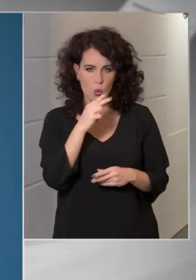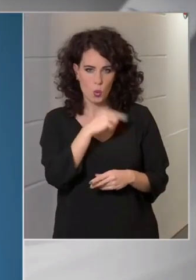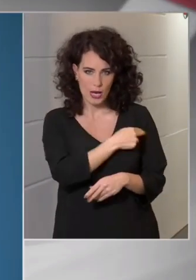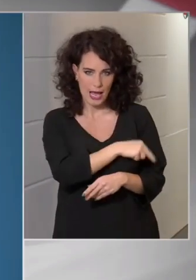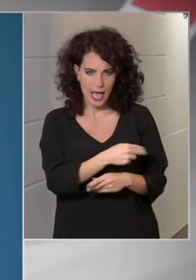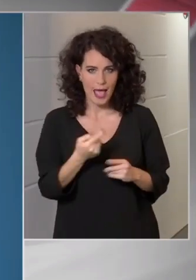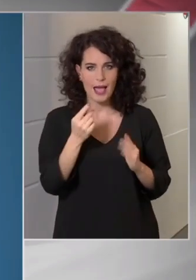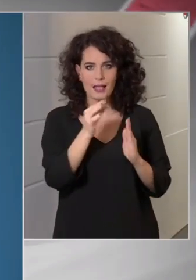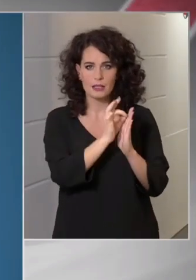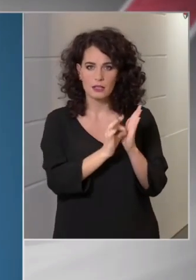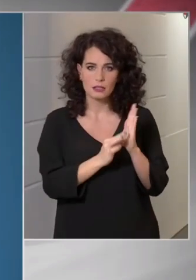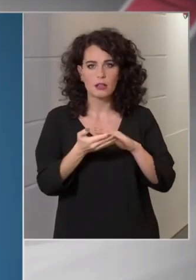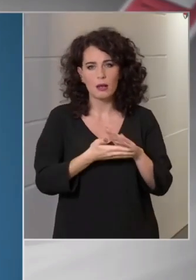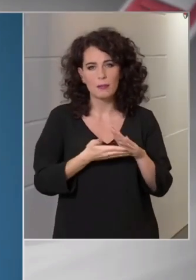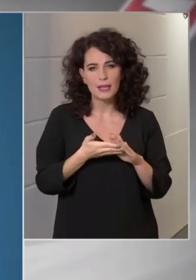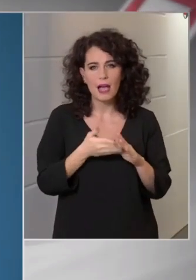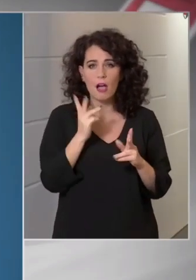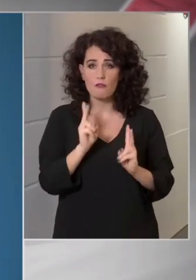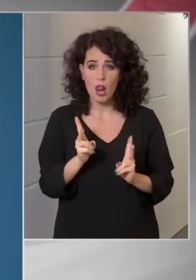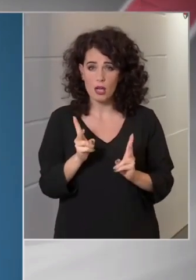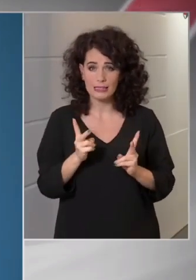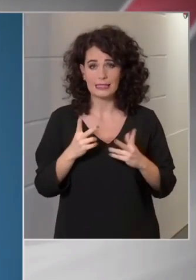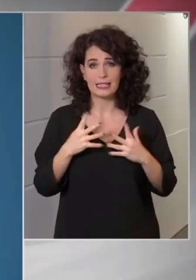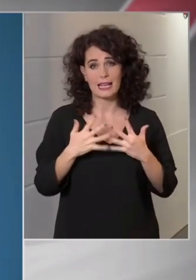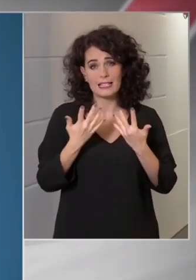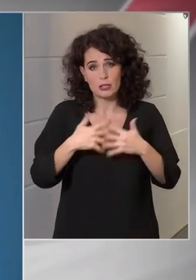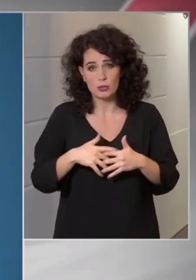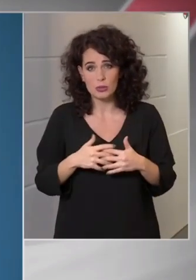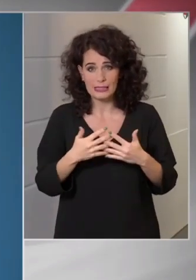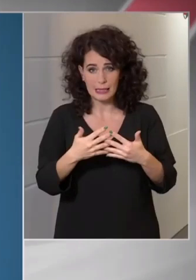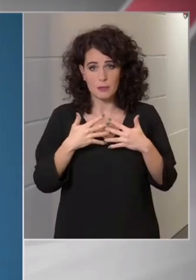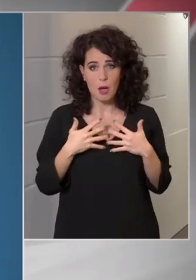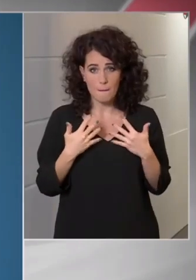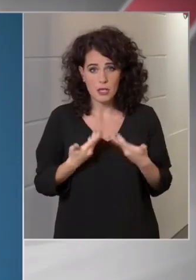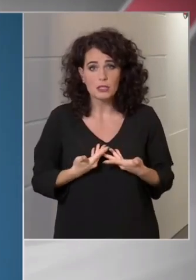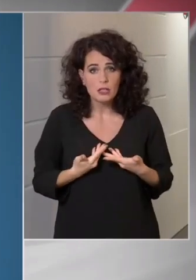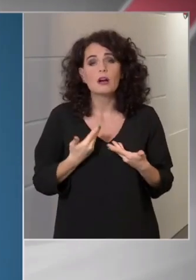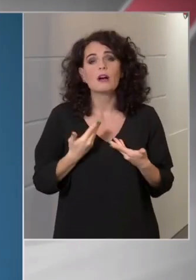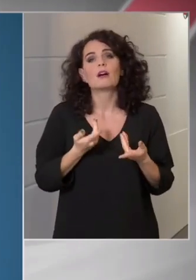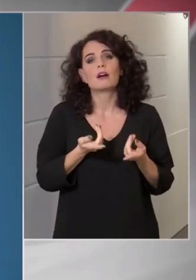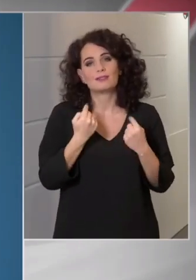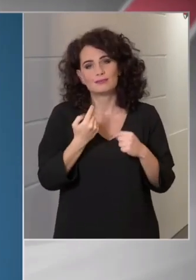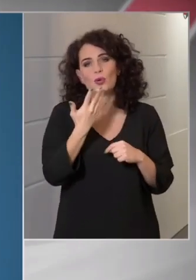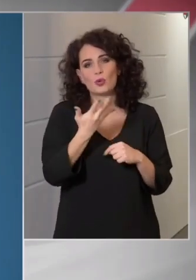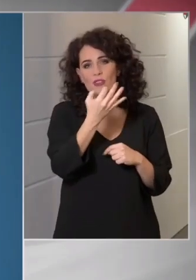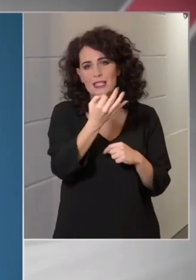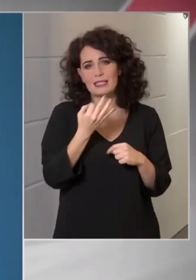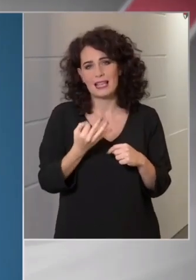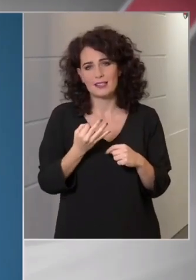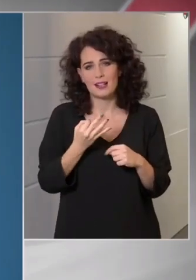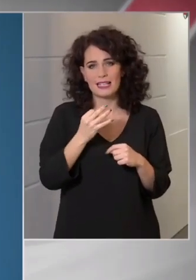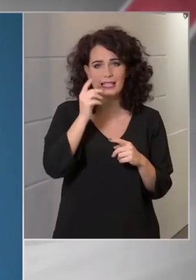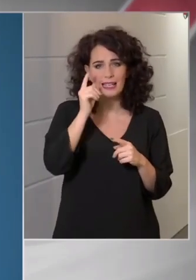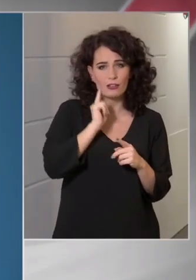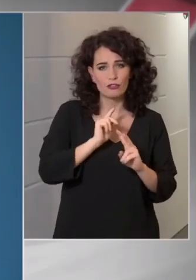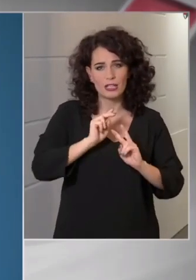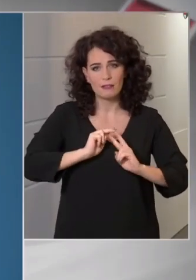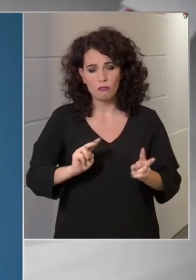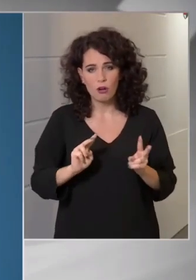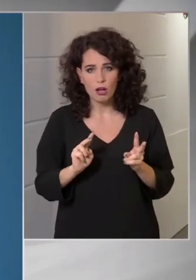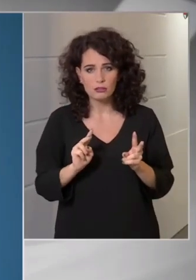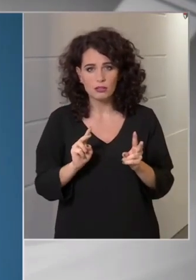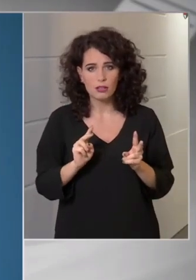lélegeztetőgépre kerül, akkor nagyjából 50%-os esélye van arra, hogy